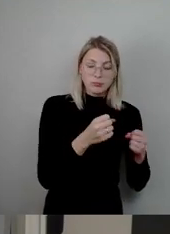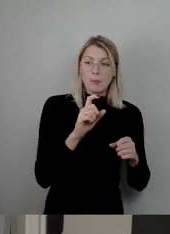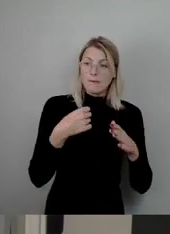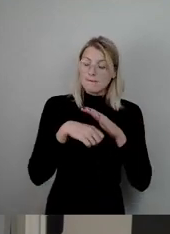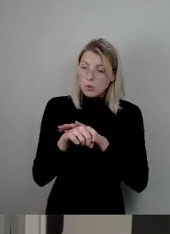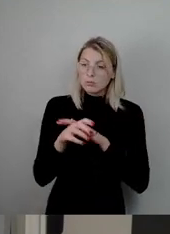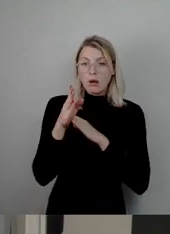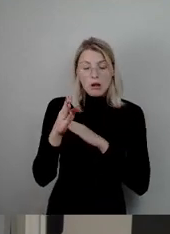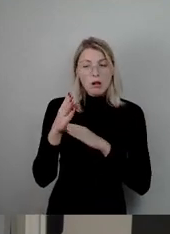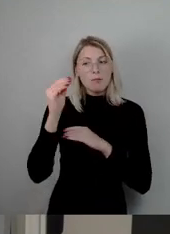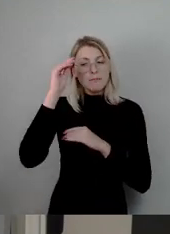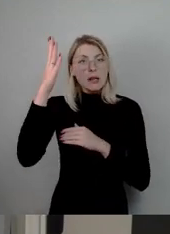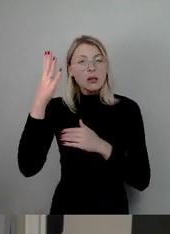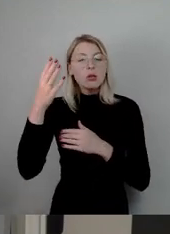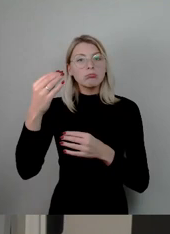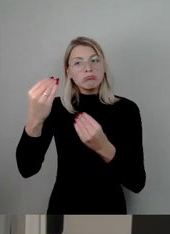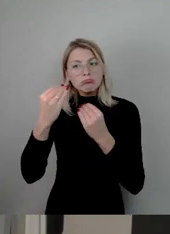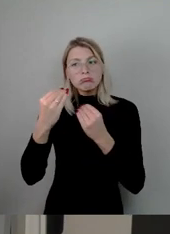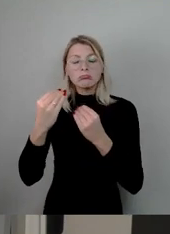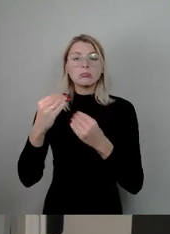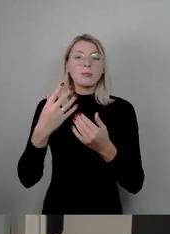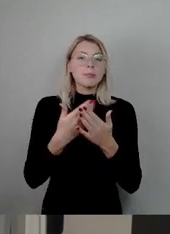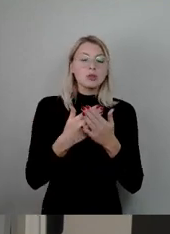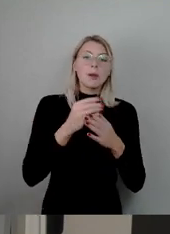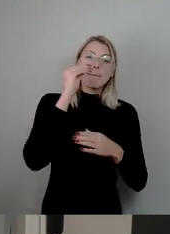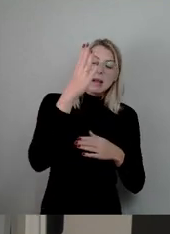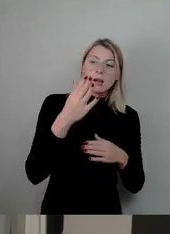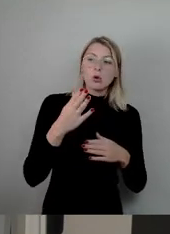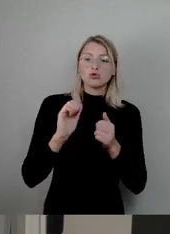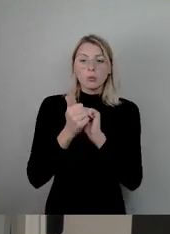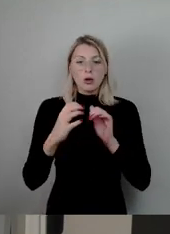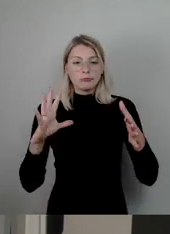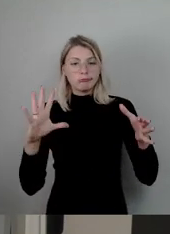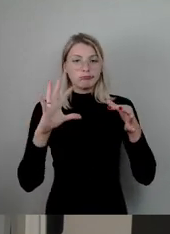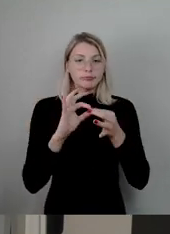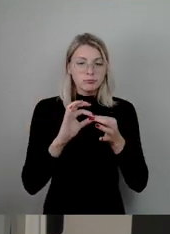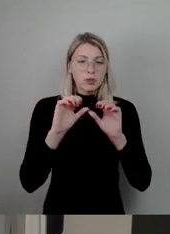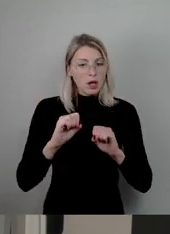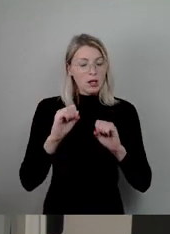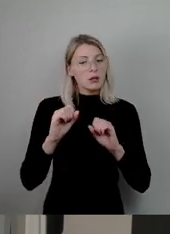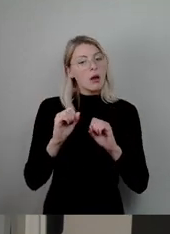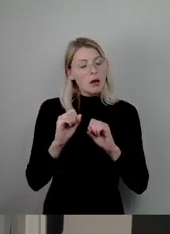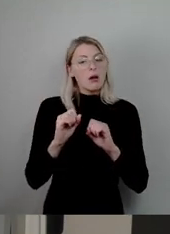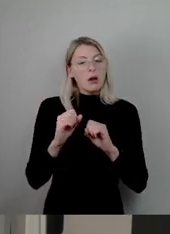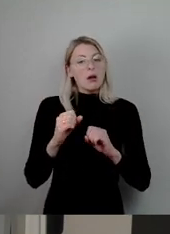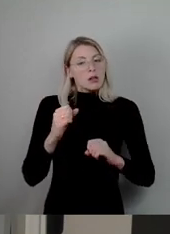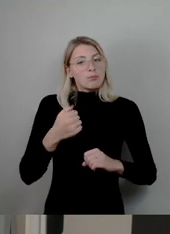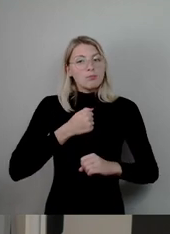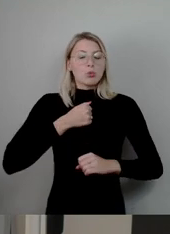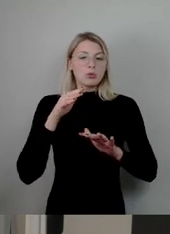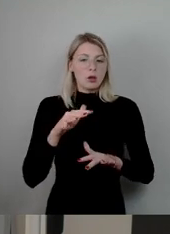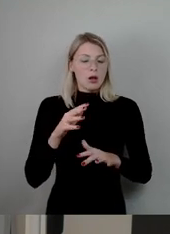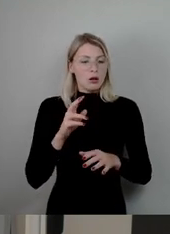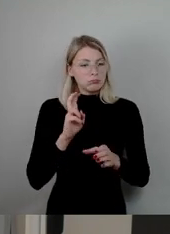Durch die Kombination von Sport und Bildung können Hemmschwellen überwunden werden und das Vertrauen von Menschen kann gewonnen werden.